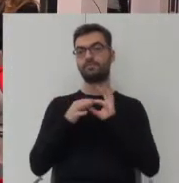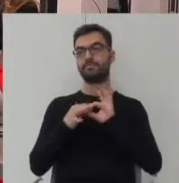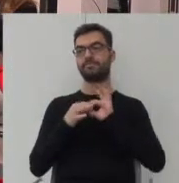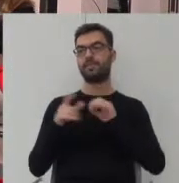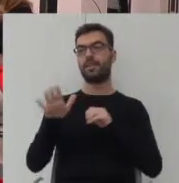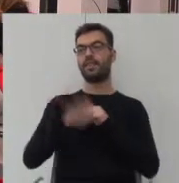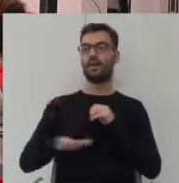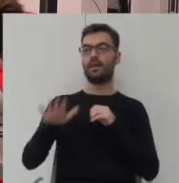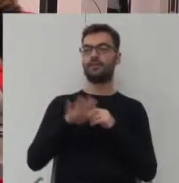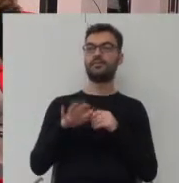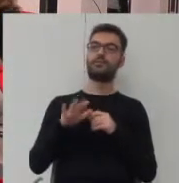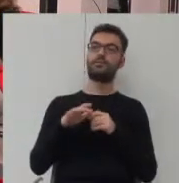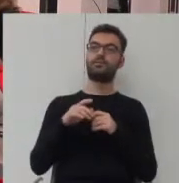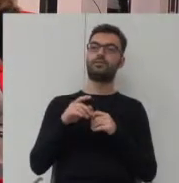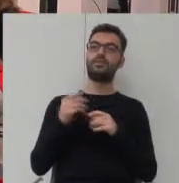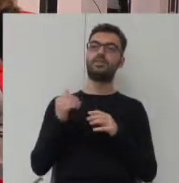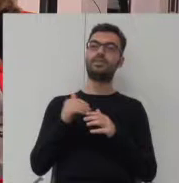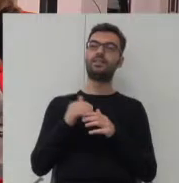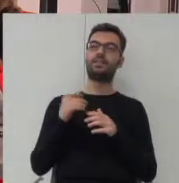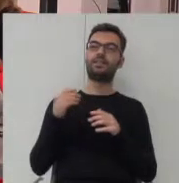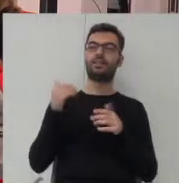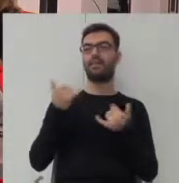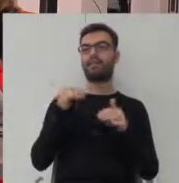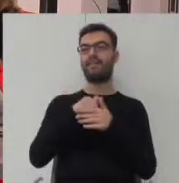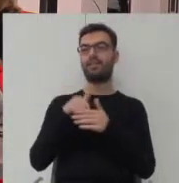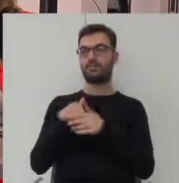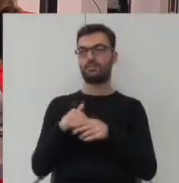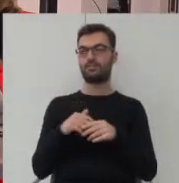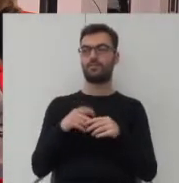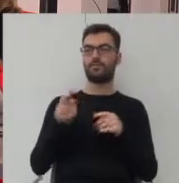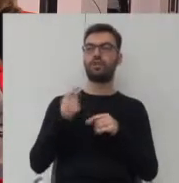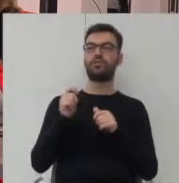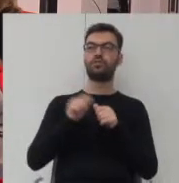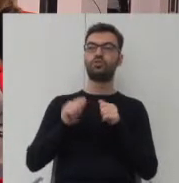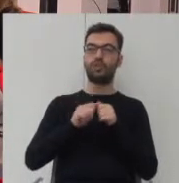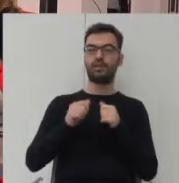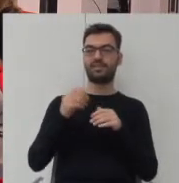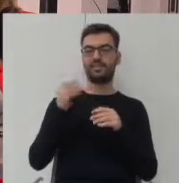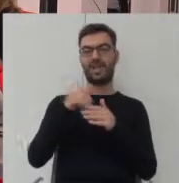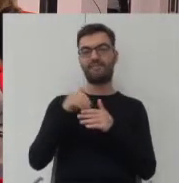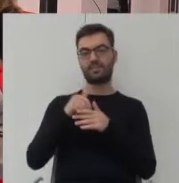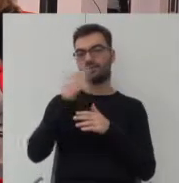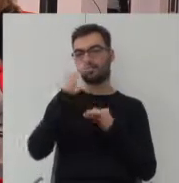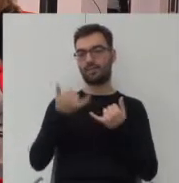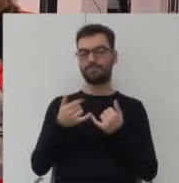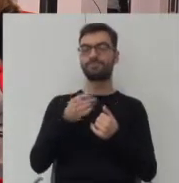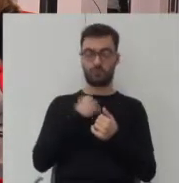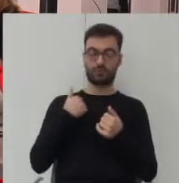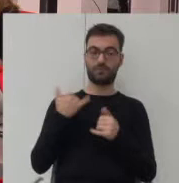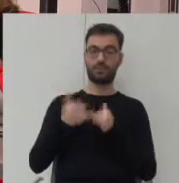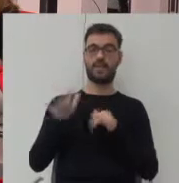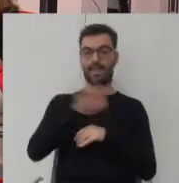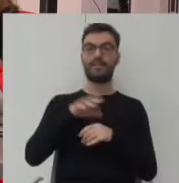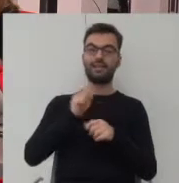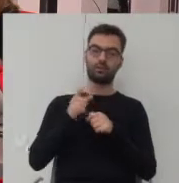do terenów o pewnym stopniu zainwestowania. Ale ten pewien stopień zainwestowania w Polsce wygląda tak, że dobrze, jeżeli taki teren ma